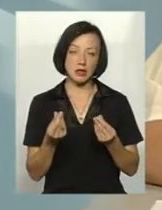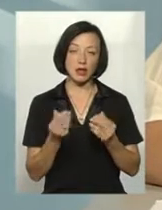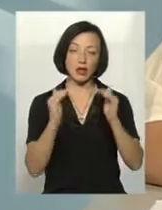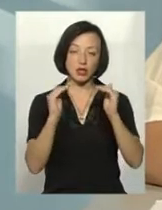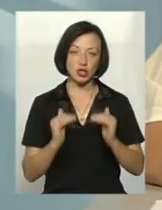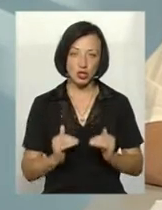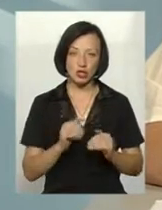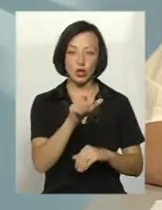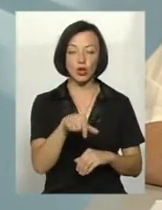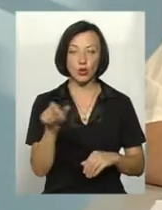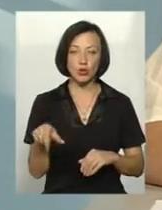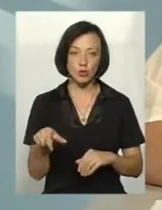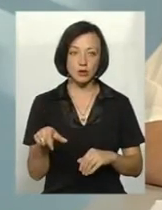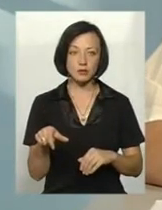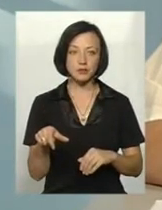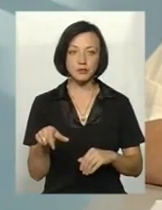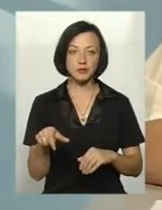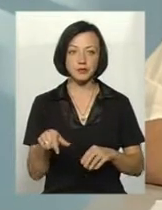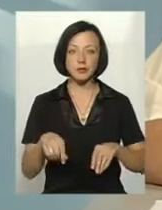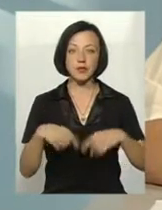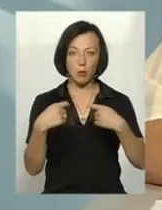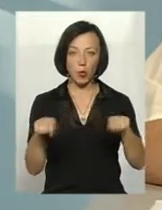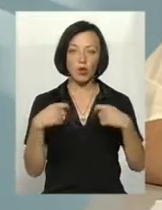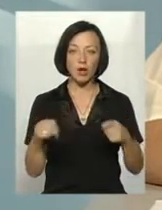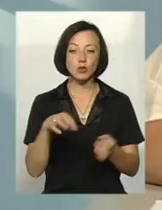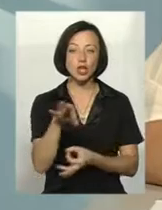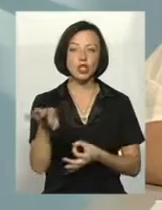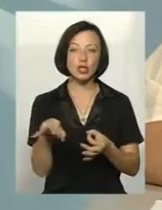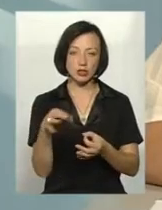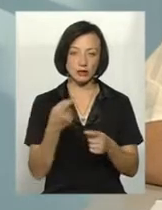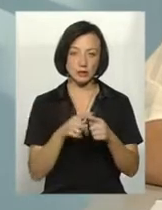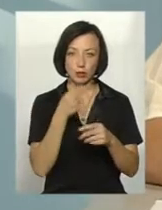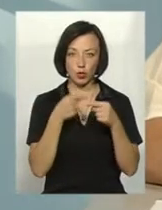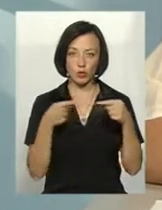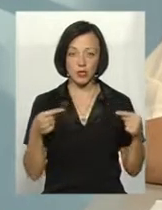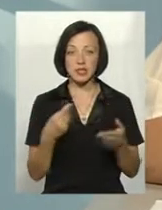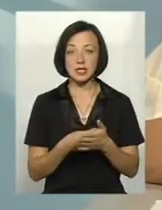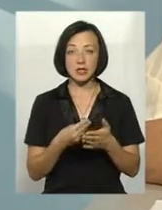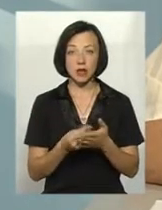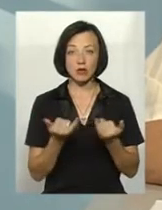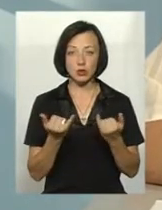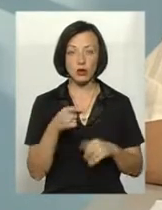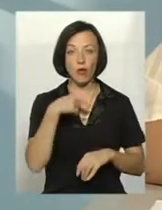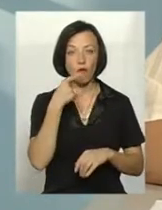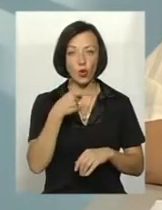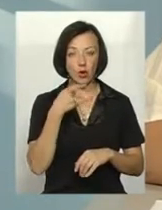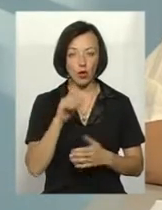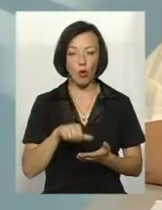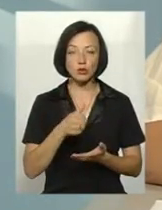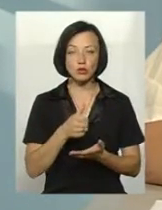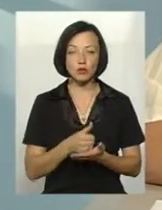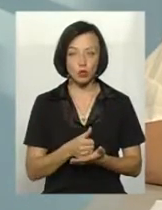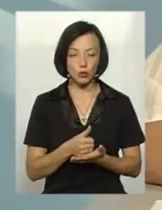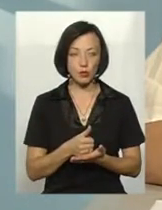відповідно, що люди викидають на рівні надлишок цієї продукції. Так що ціна на цю продукцію, що ми зараз говорили, основно